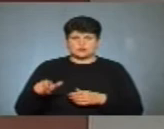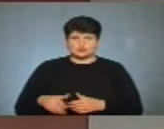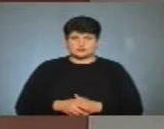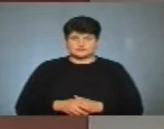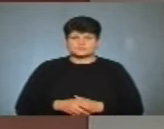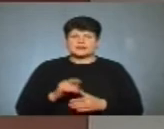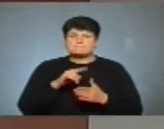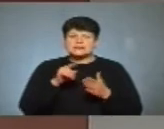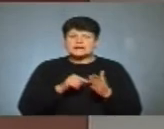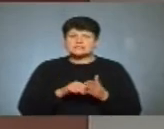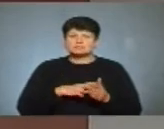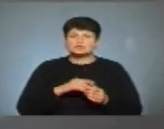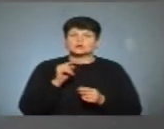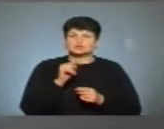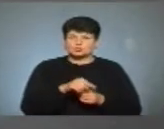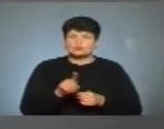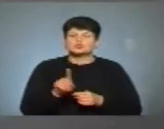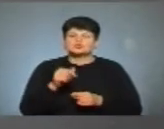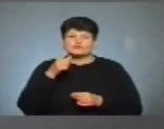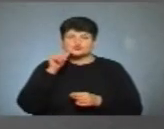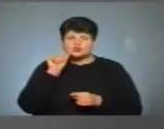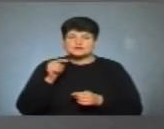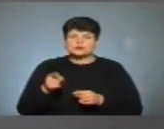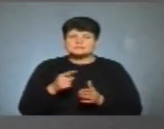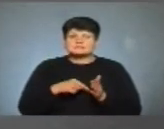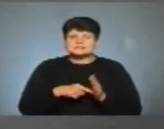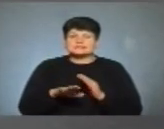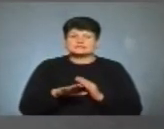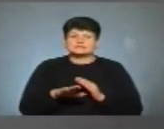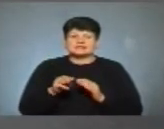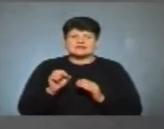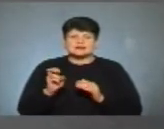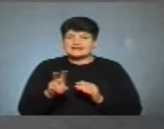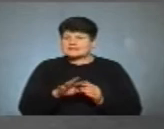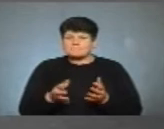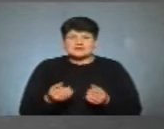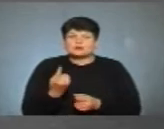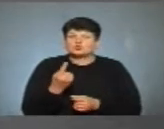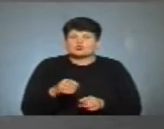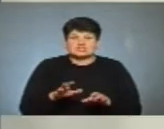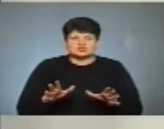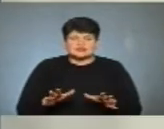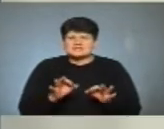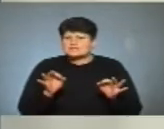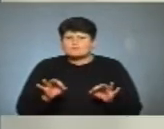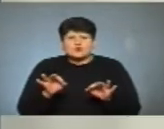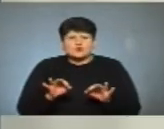Питання було в тому, що вчора Тернопільська міська територіальна виборча комісія не прийняла жодного рішення. Тобто, ні про